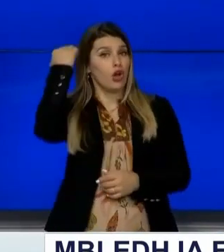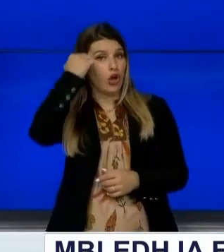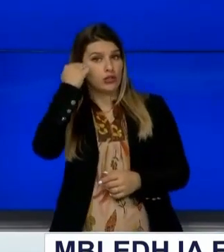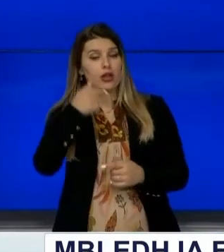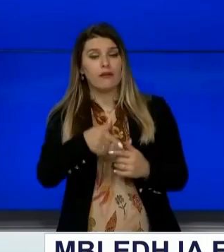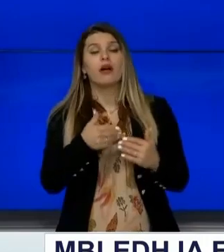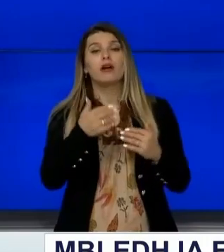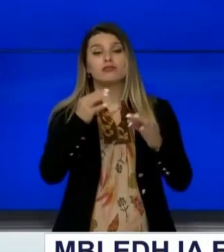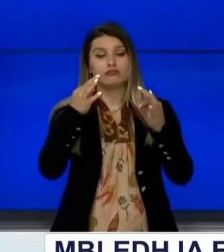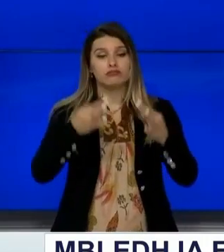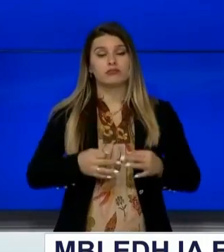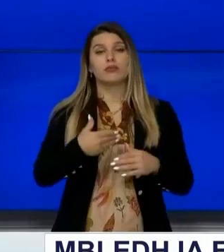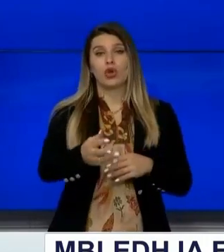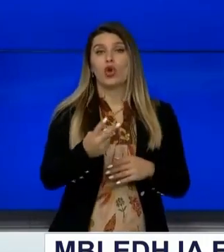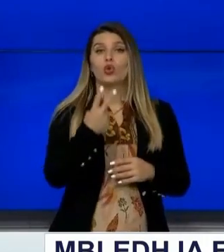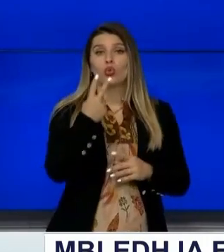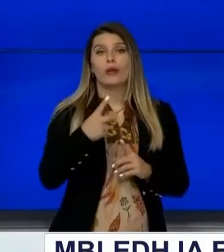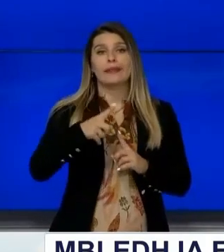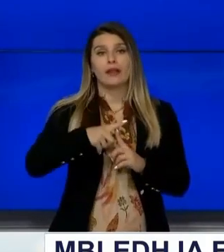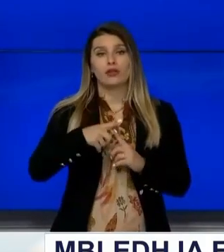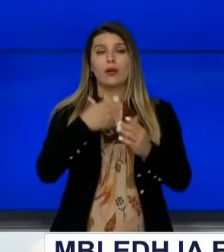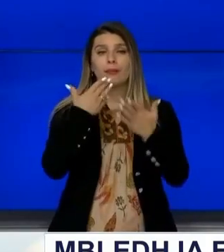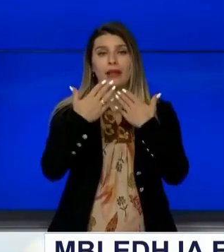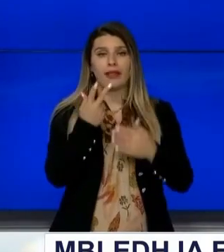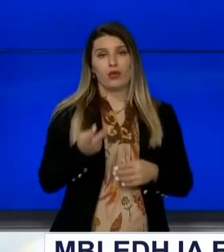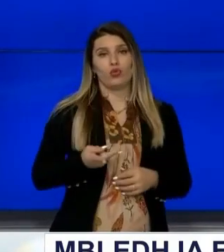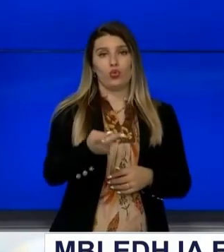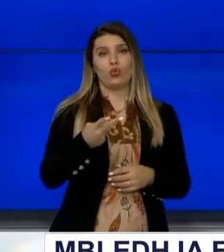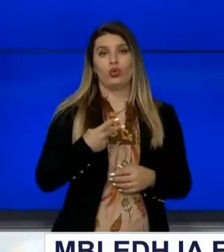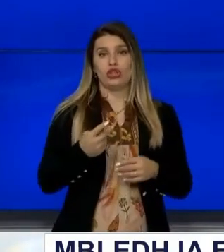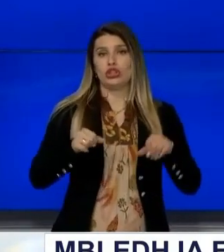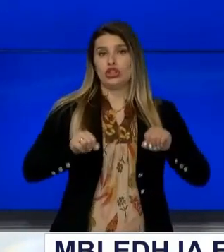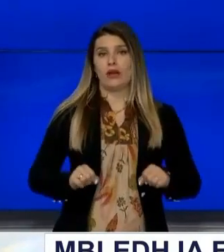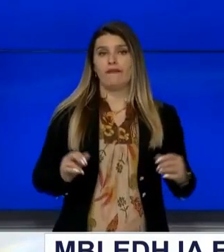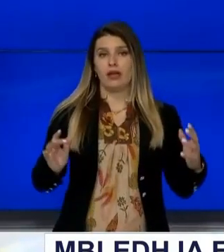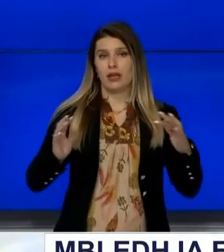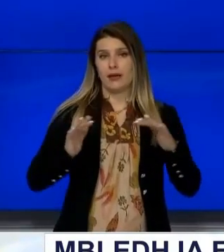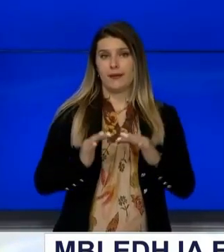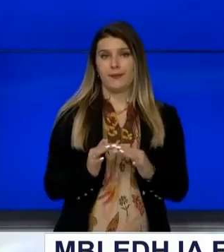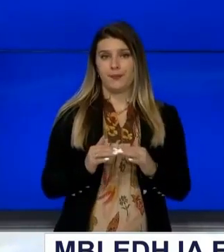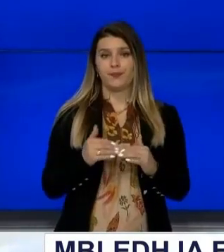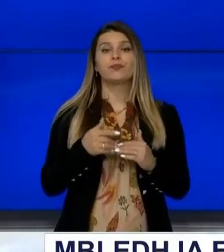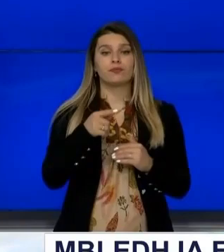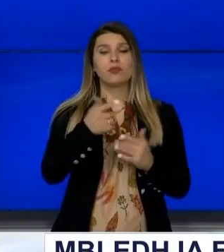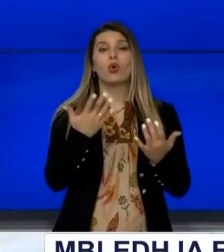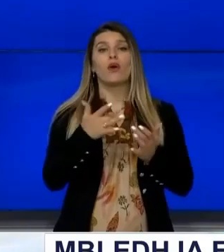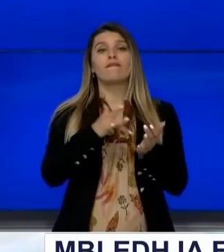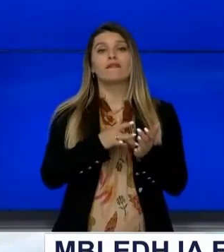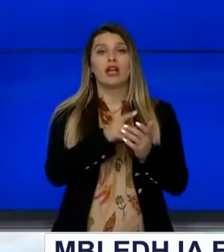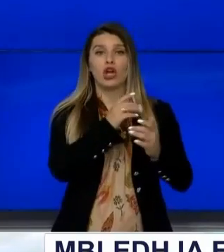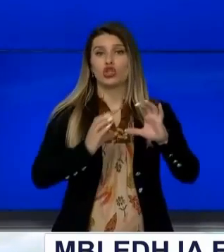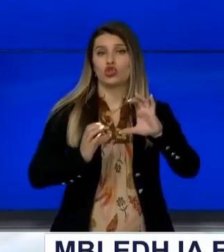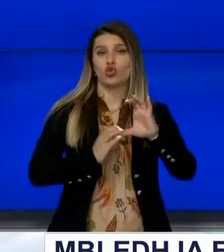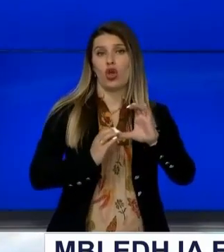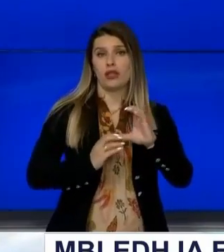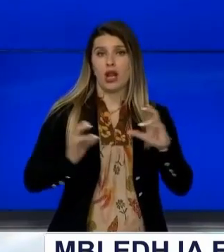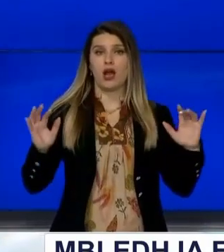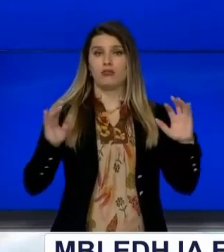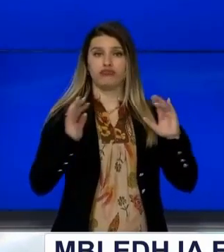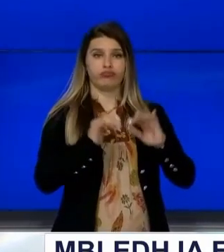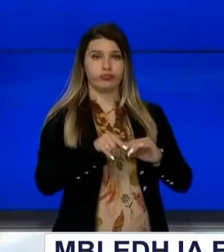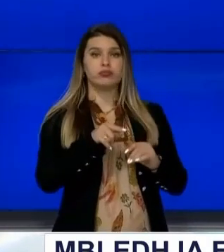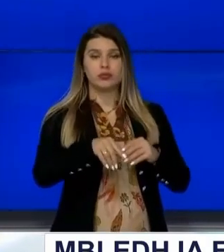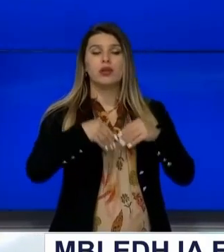pritet të bëhet më dy të torë në mbledhjene dy qeverive Në mbledhjene që pritet të mbajet në Shkodër është bërë editur se do të miratohet një